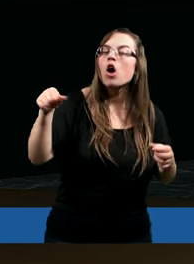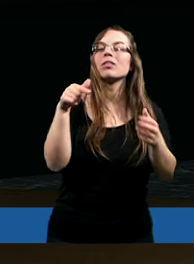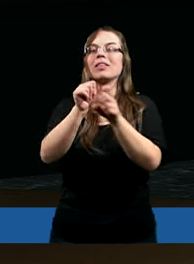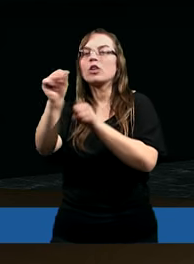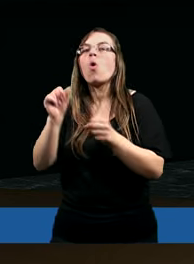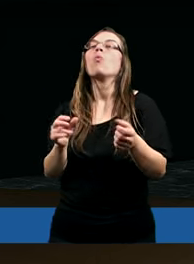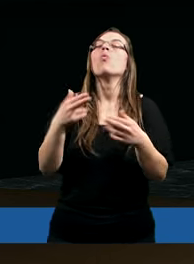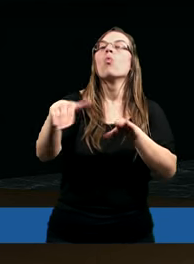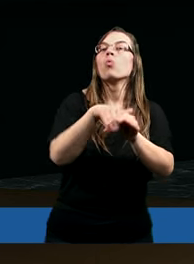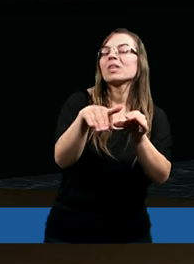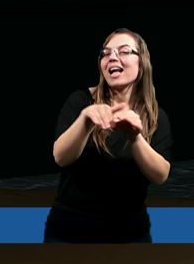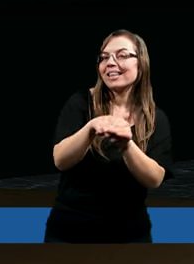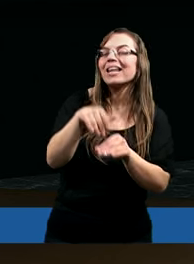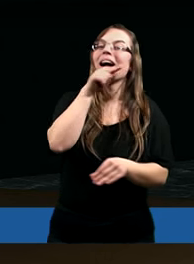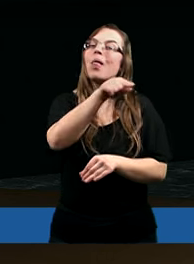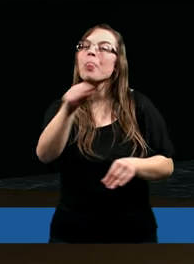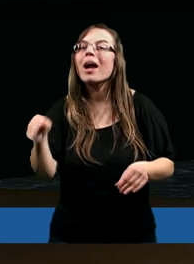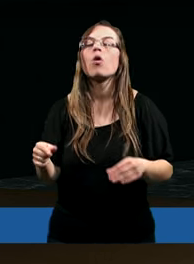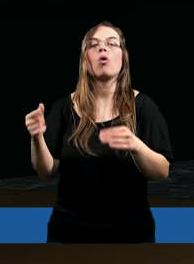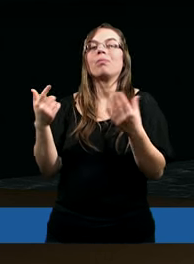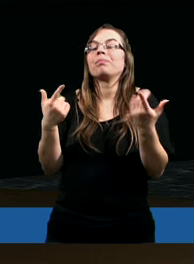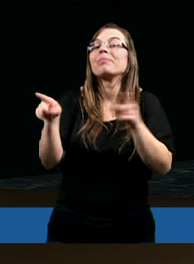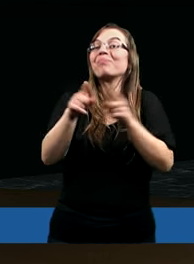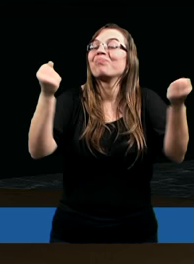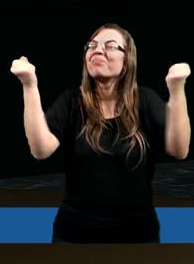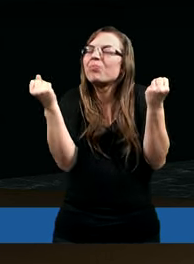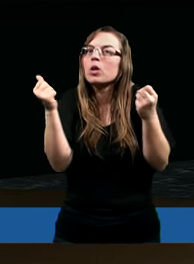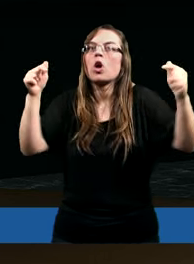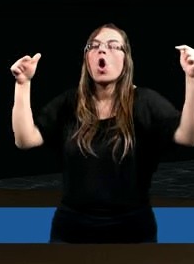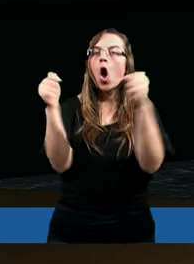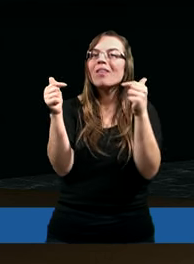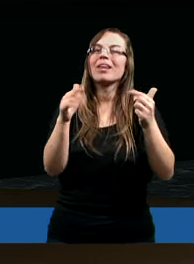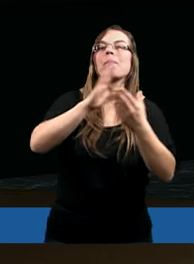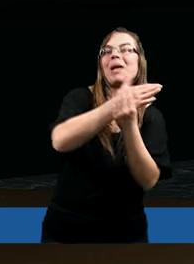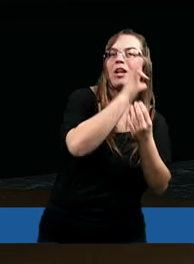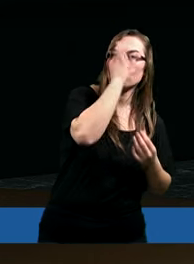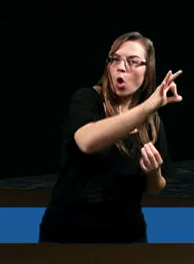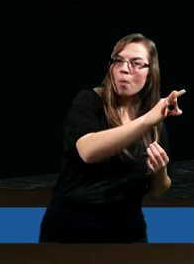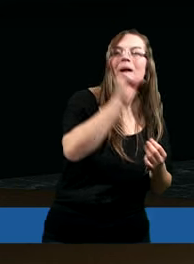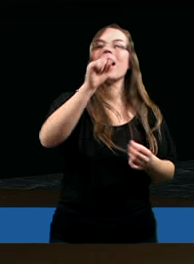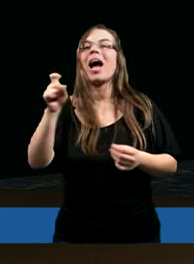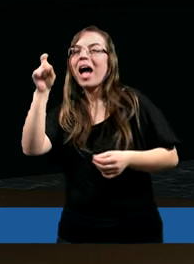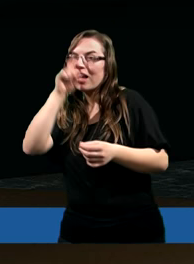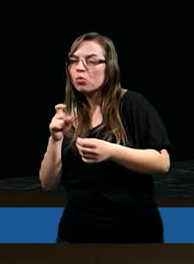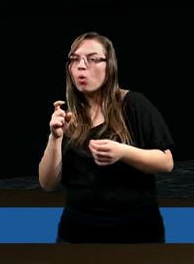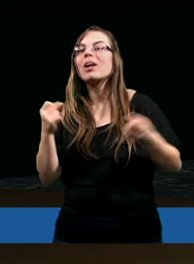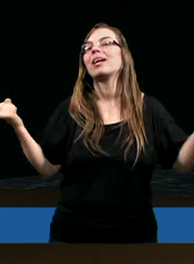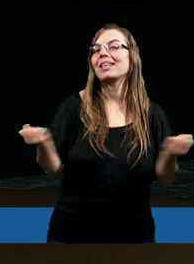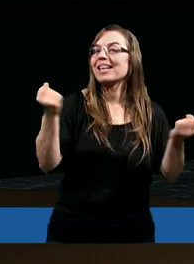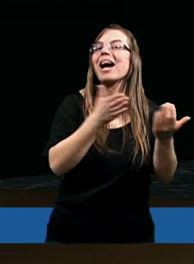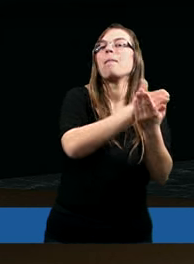uczestnikami tego znacznie szerszego konfliktu między dobrem a złem. Stara się im